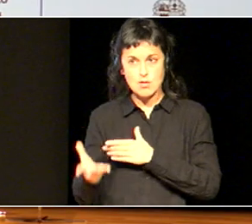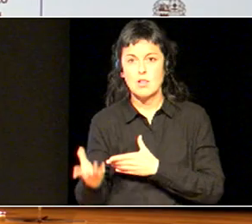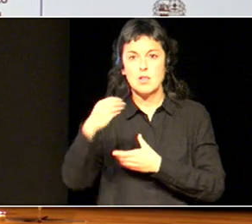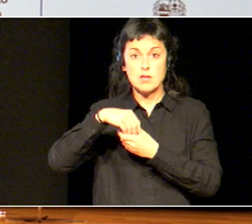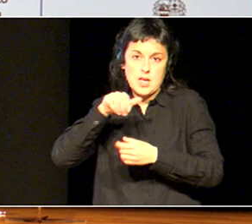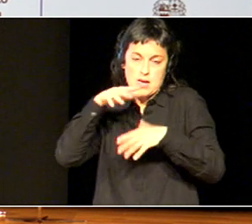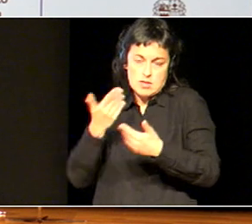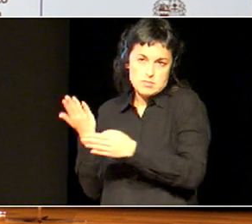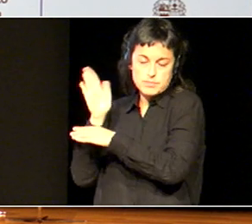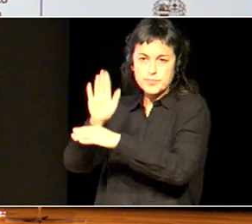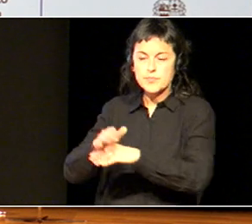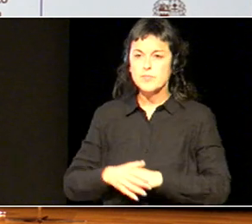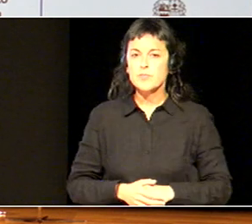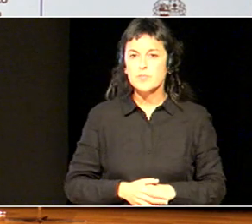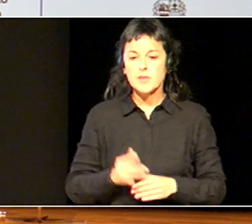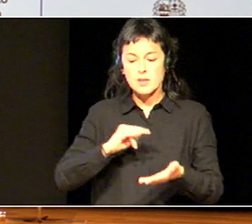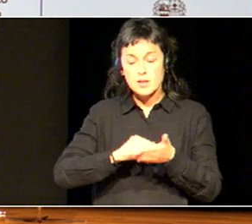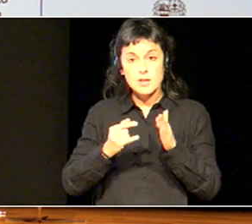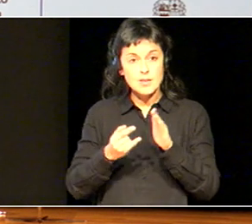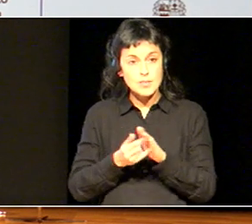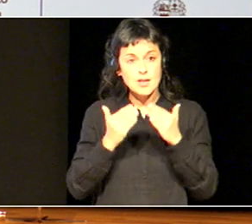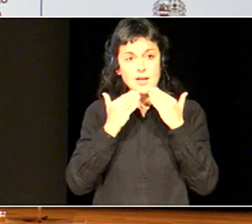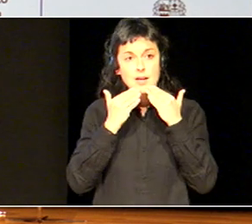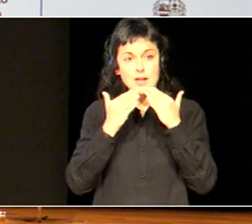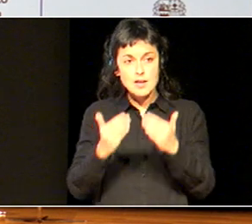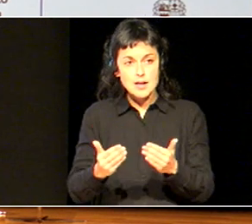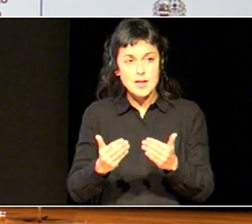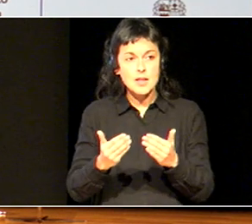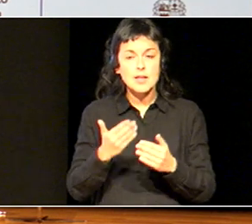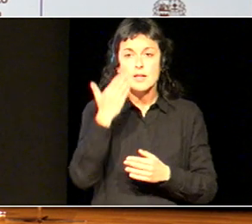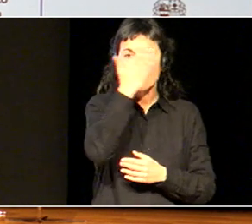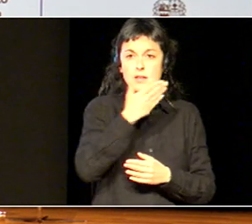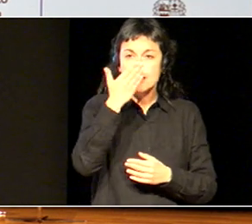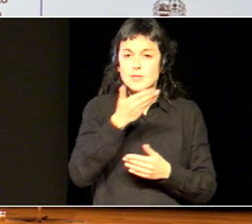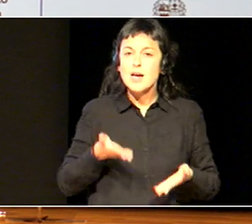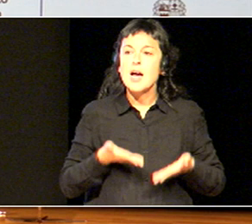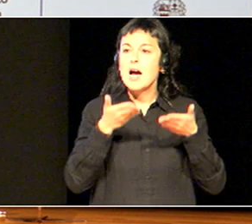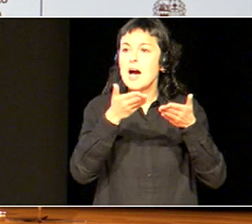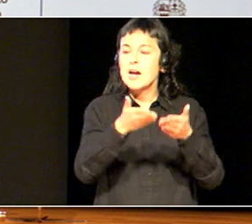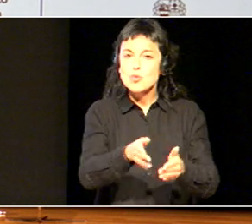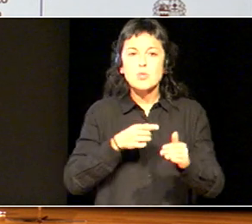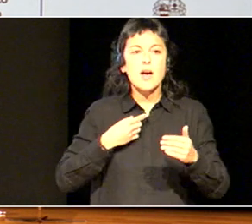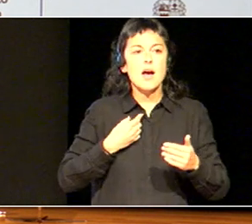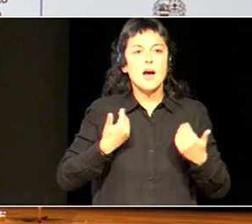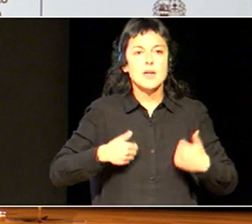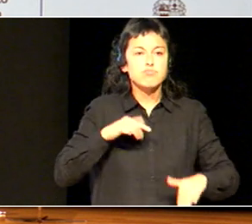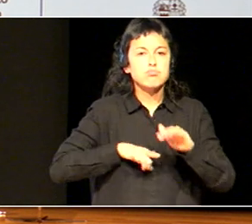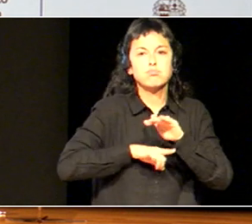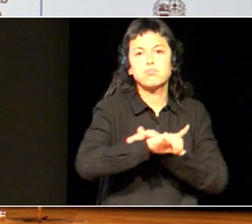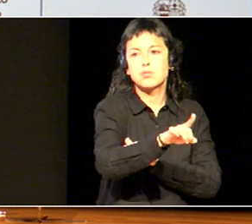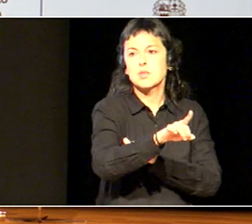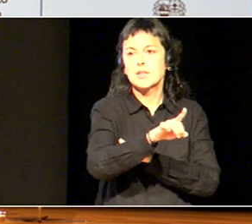Planonen bidez, gure eskolak askuntza, pertsonalderako eta sozialerako bizikidetza gune